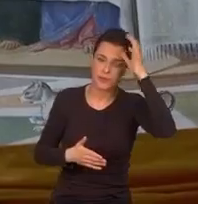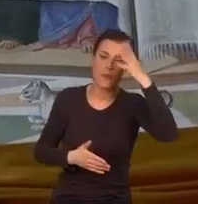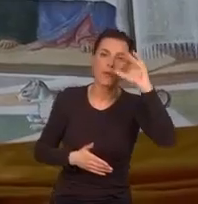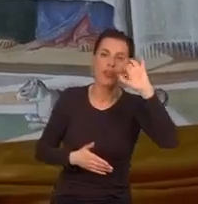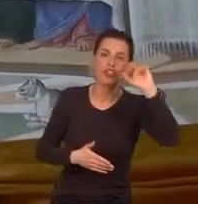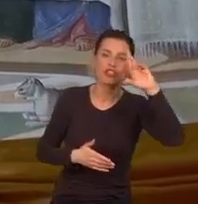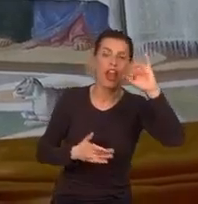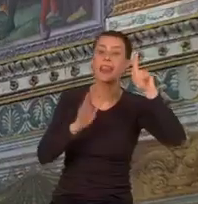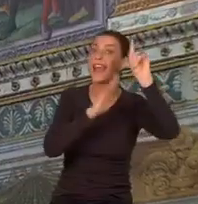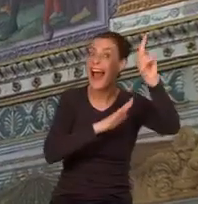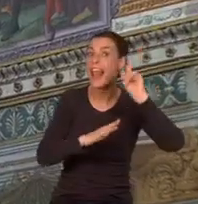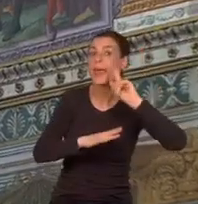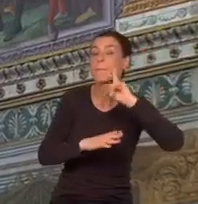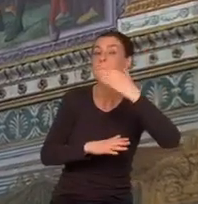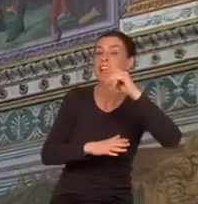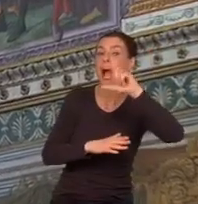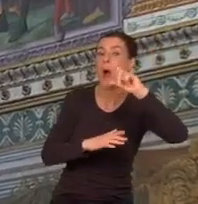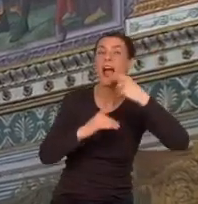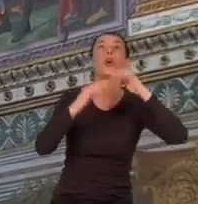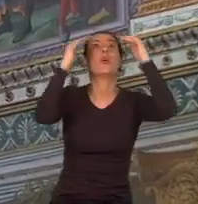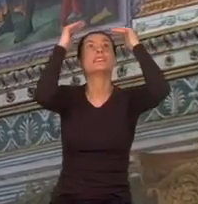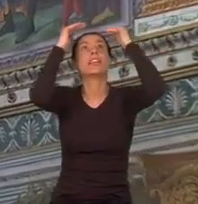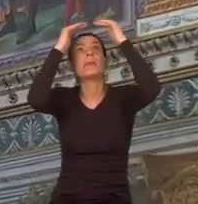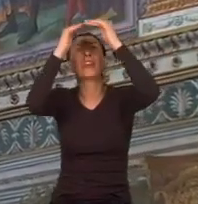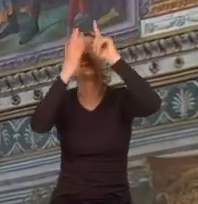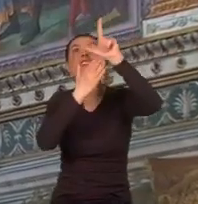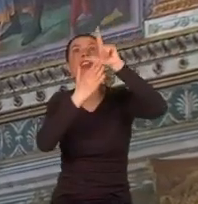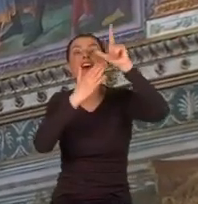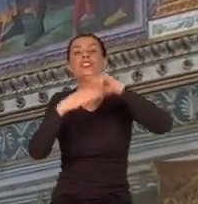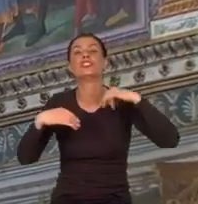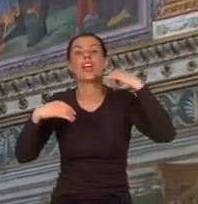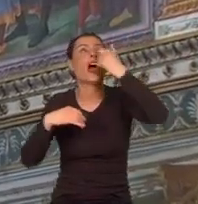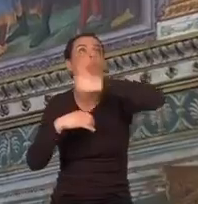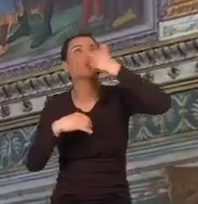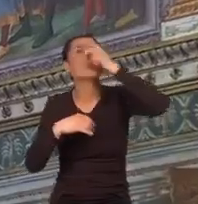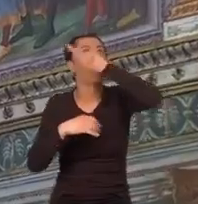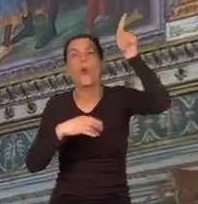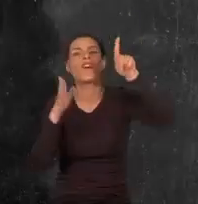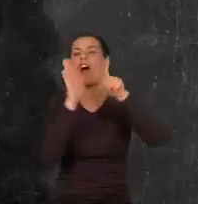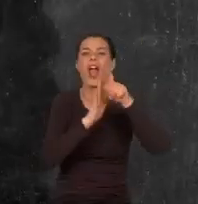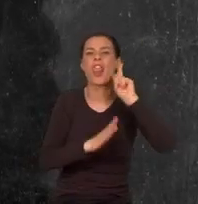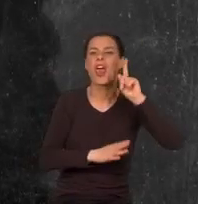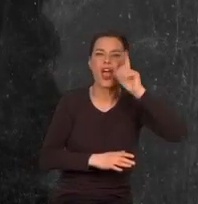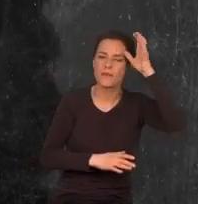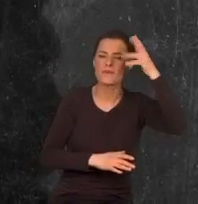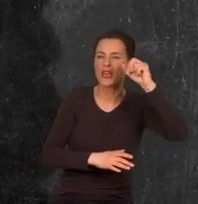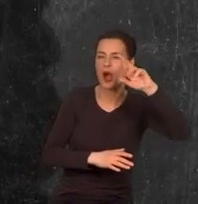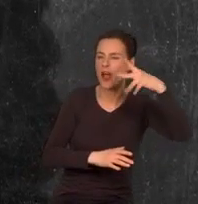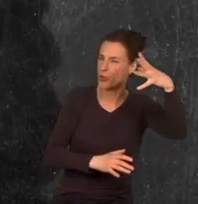ozdobić sklepienie, przedstawiając 12 apostołów, ale dla tego nieustępliwego artysty plan był za mało ambitny.